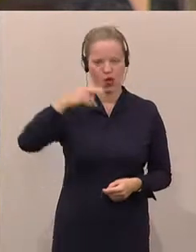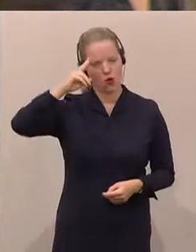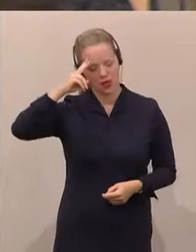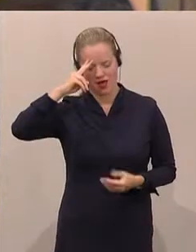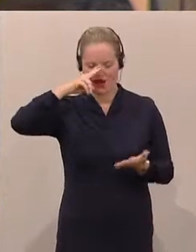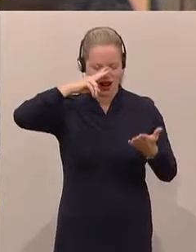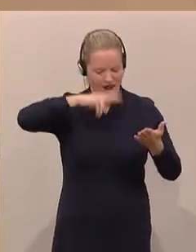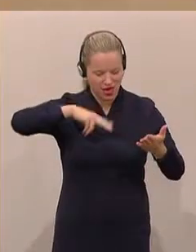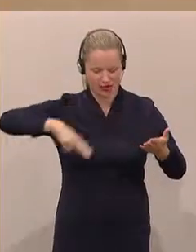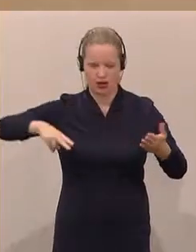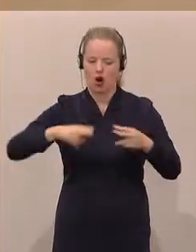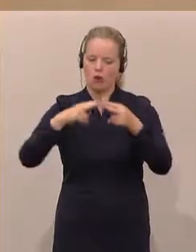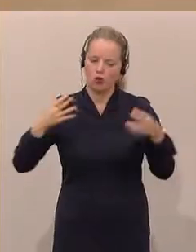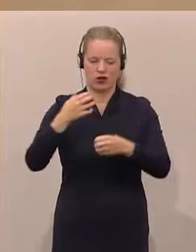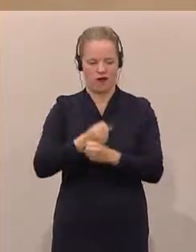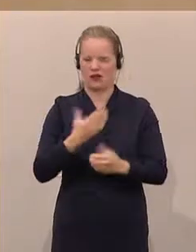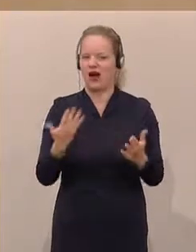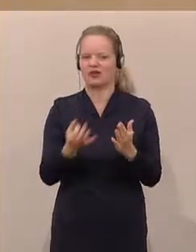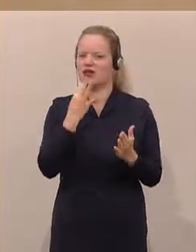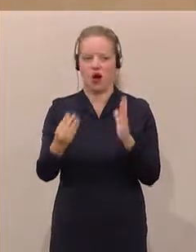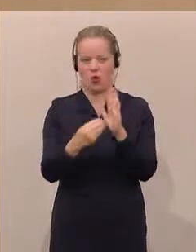Bundesverfassung steht. Vielen Dank.